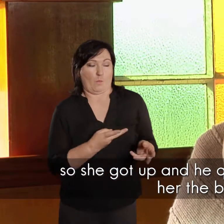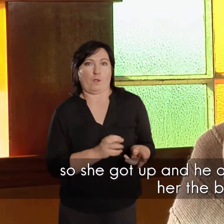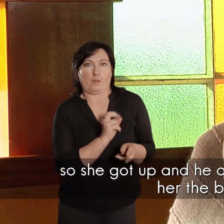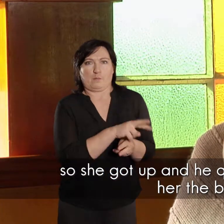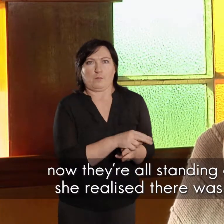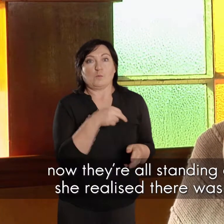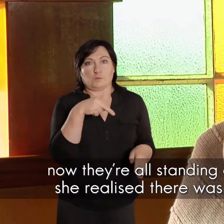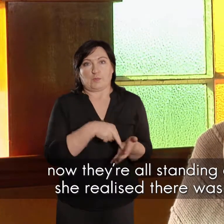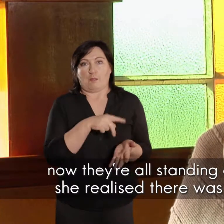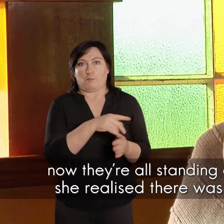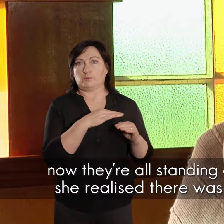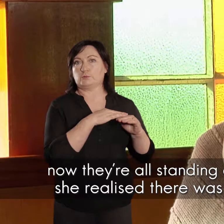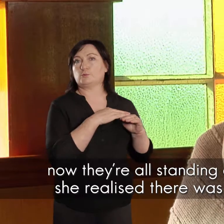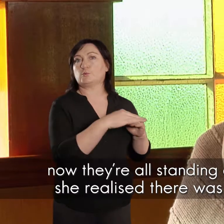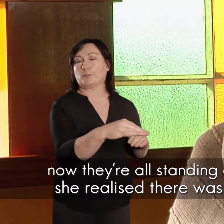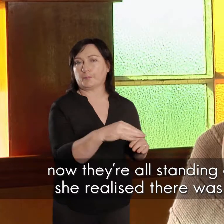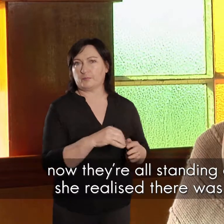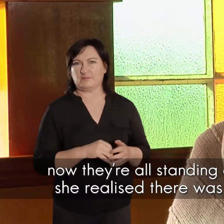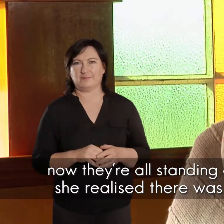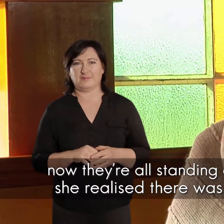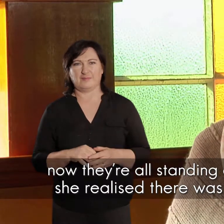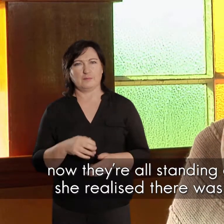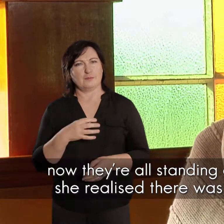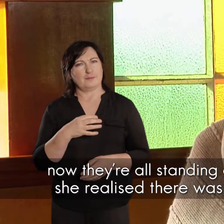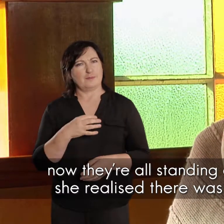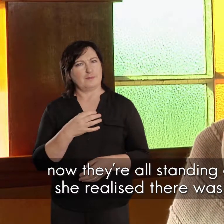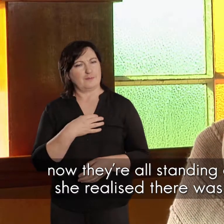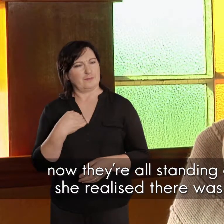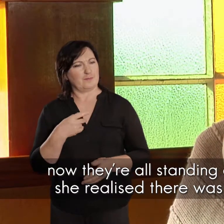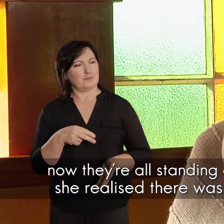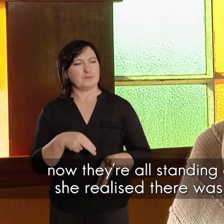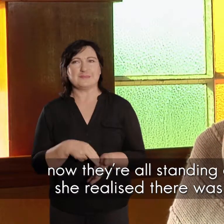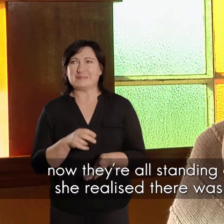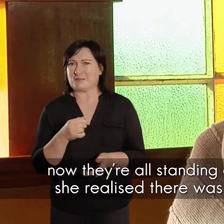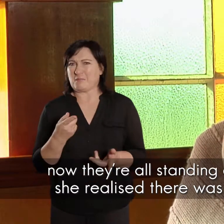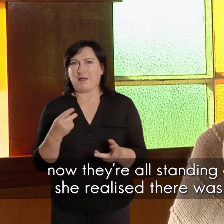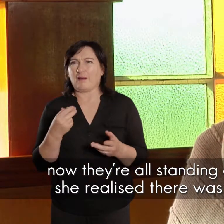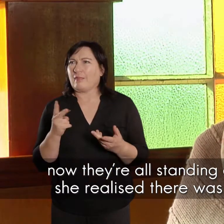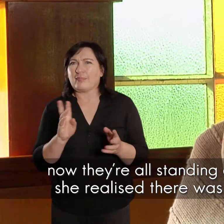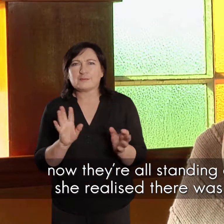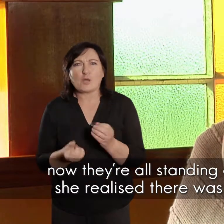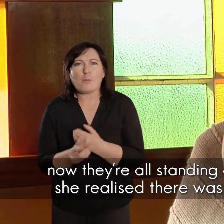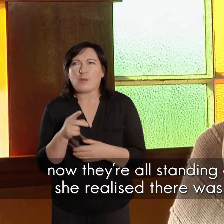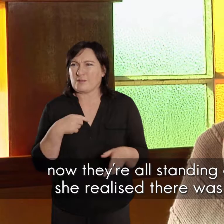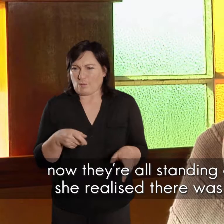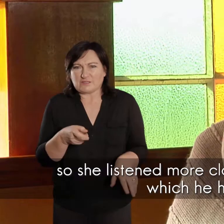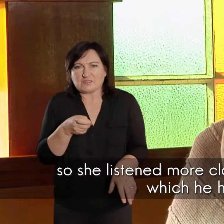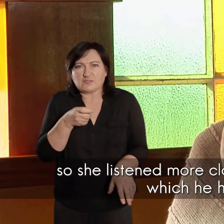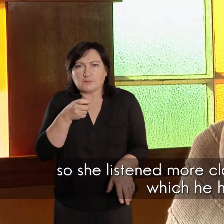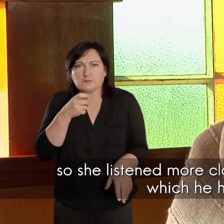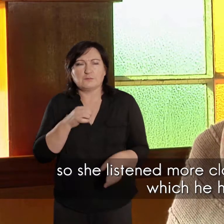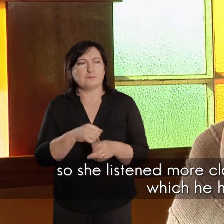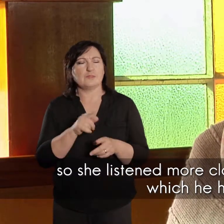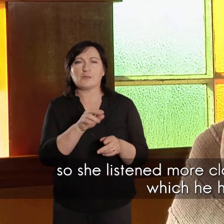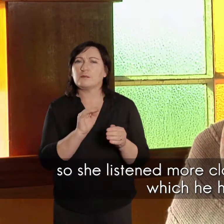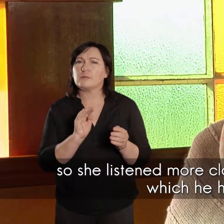en hy op die venster nou staan, en op die stoep. En sy sê, sy voel later, maar, hier gebeur niks, en dit koop, en sy